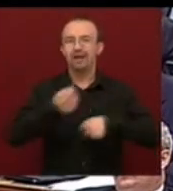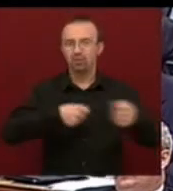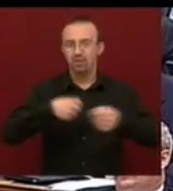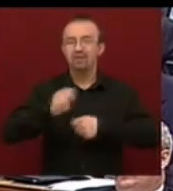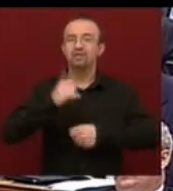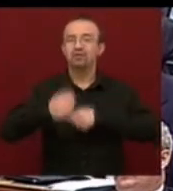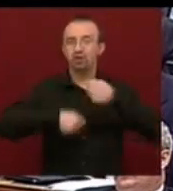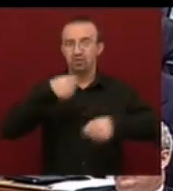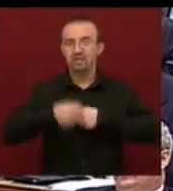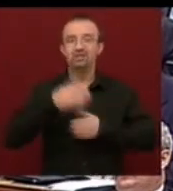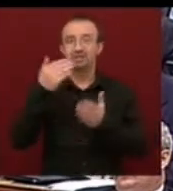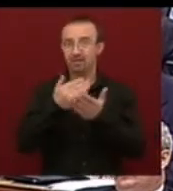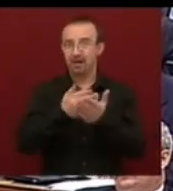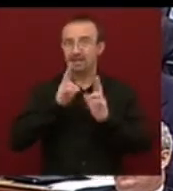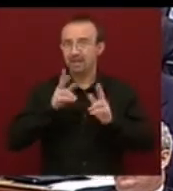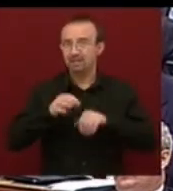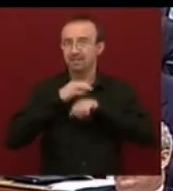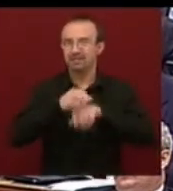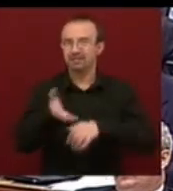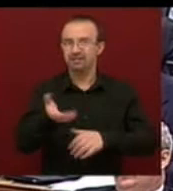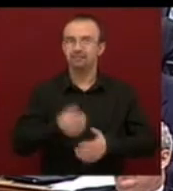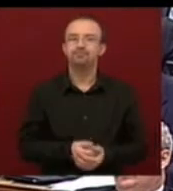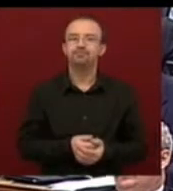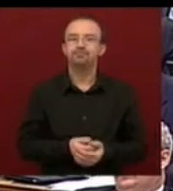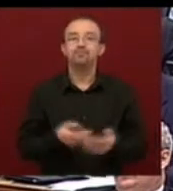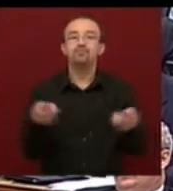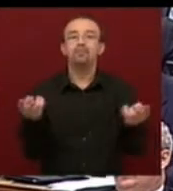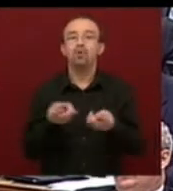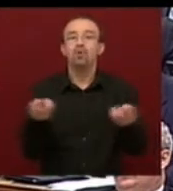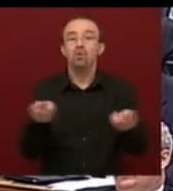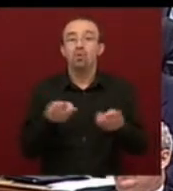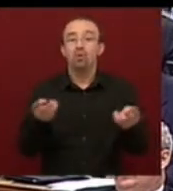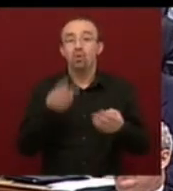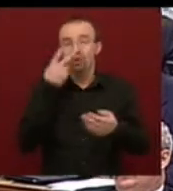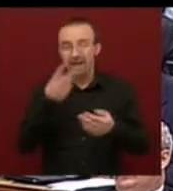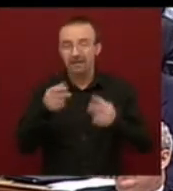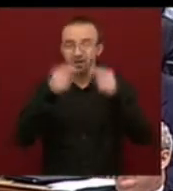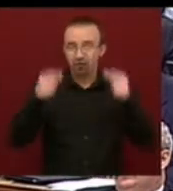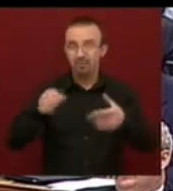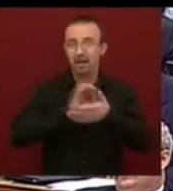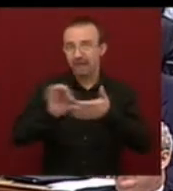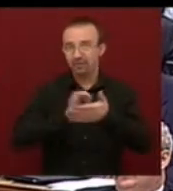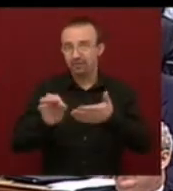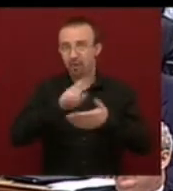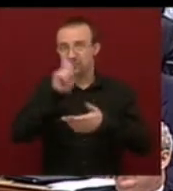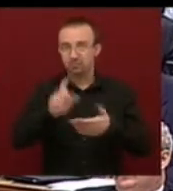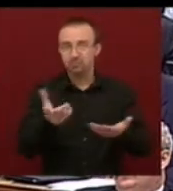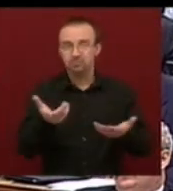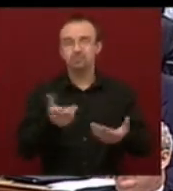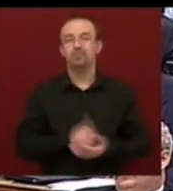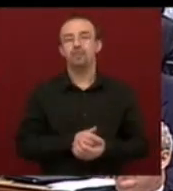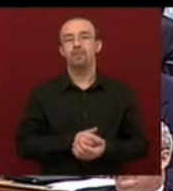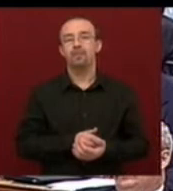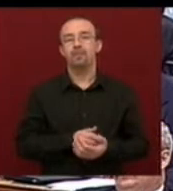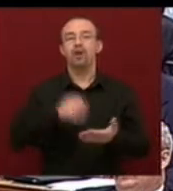és foglalkoztatási szabályát lehet bevezetni? Melyik klasszikus könyvben van az benne, hogy az